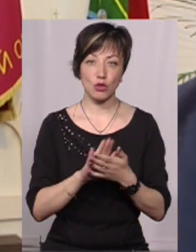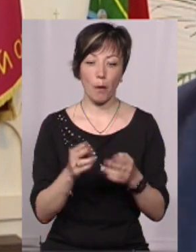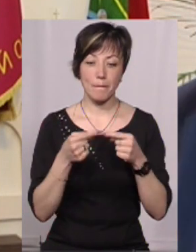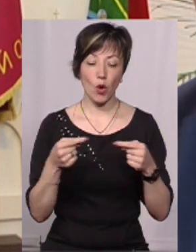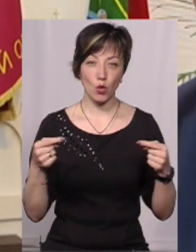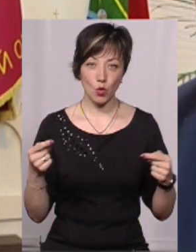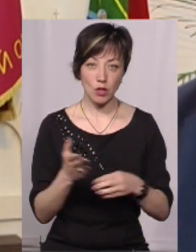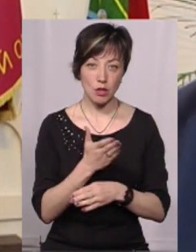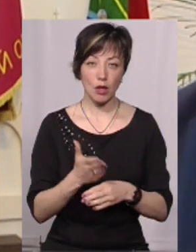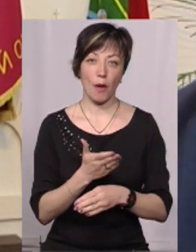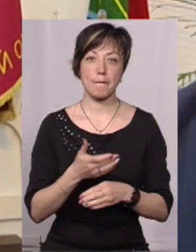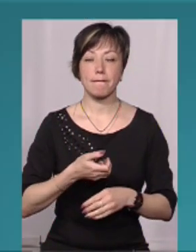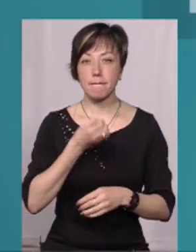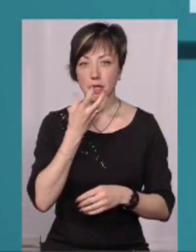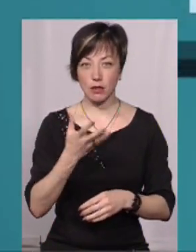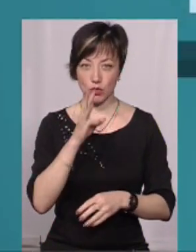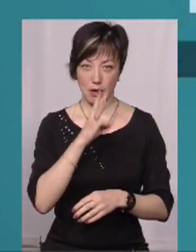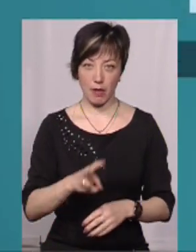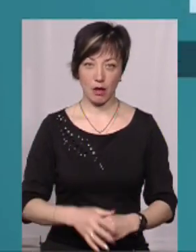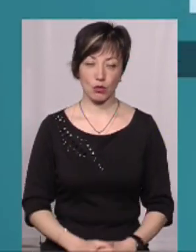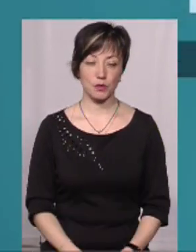і досить престижну зарплату.